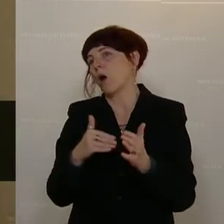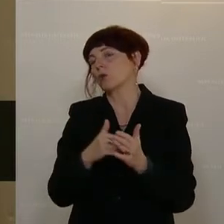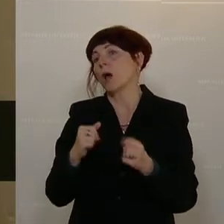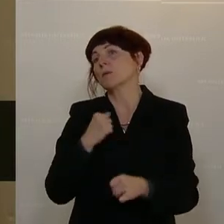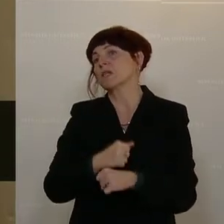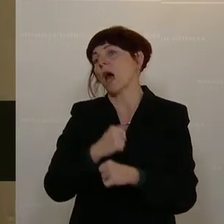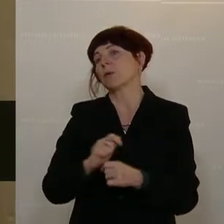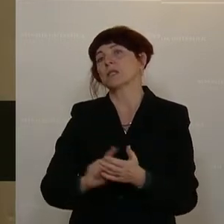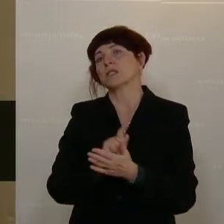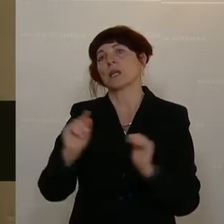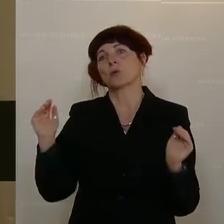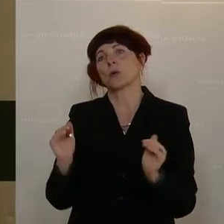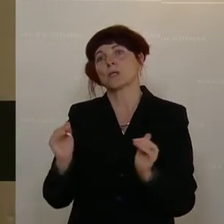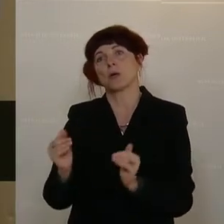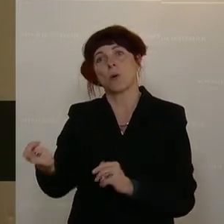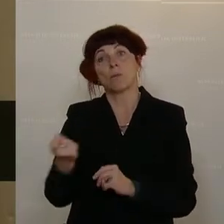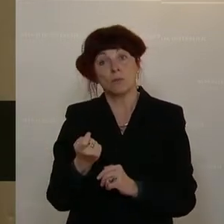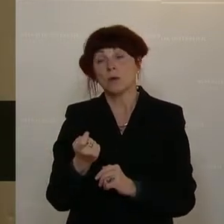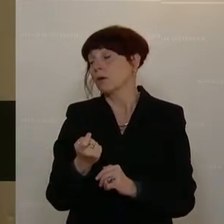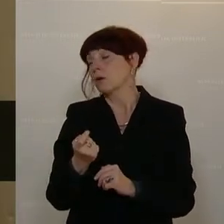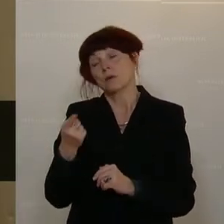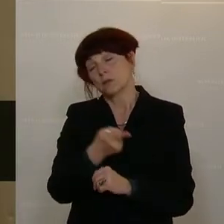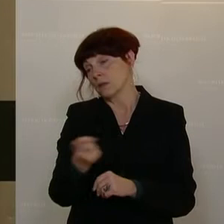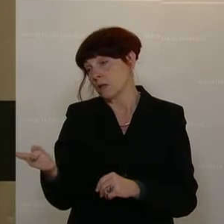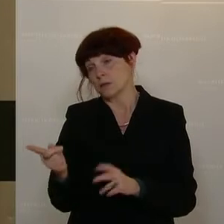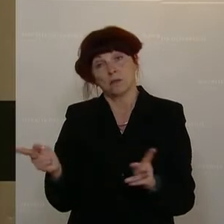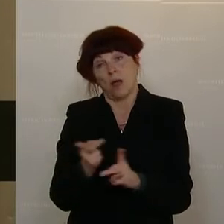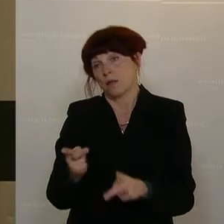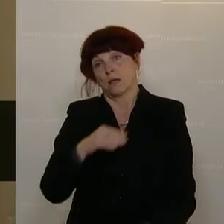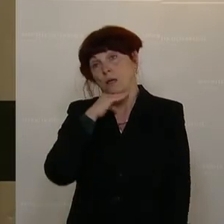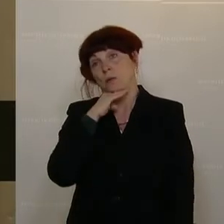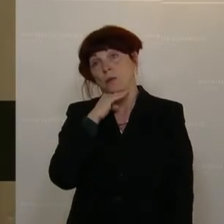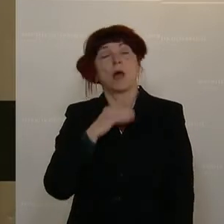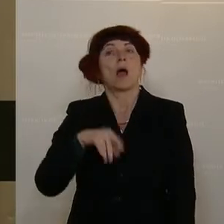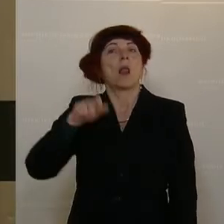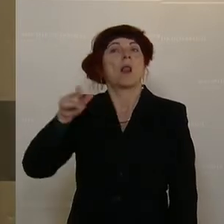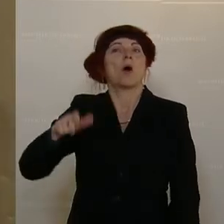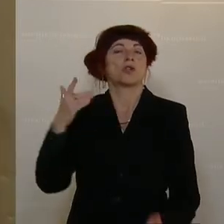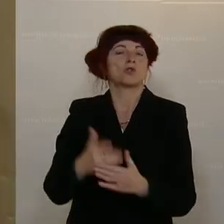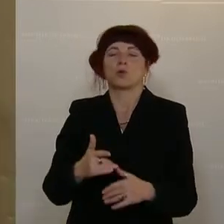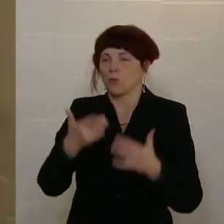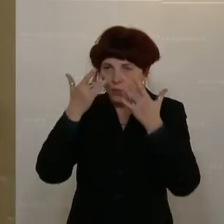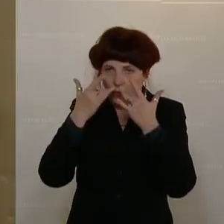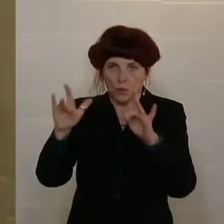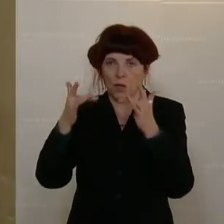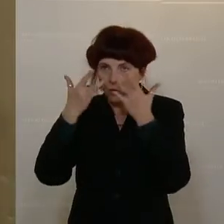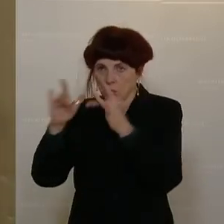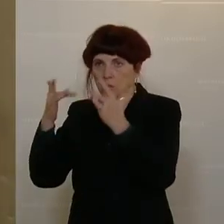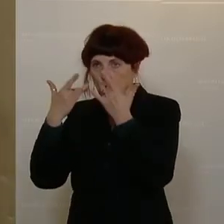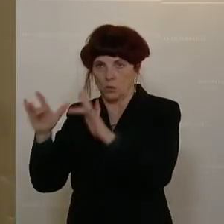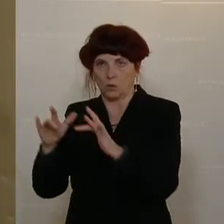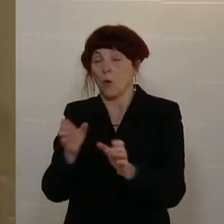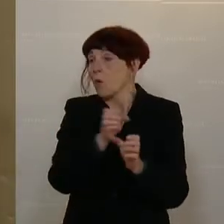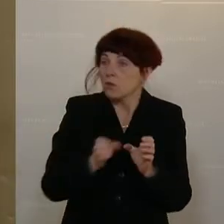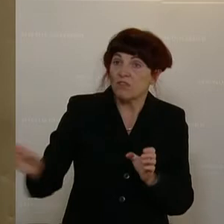weg. Ich persönlich kann Ihnen in einigen Gesprächen sagen, die Leute kündigen bereits, sie lassen sich versetzen. Und das ist nicht die